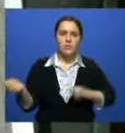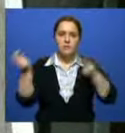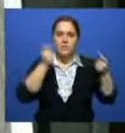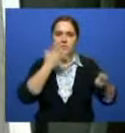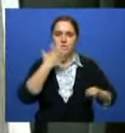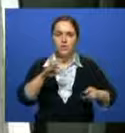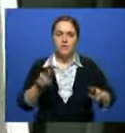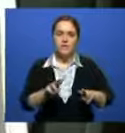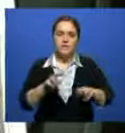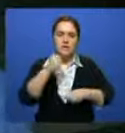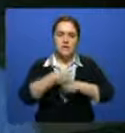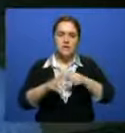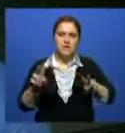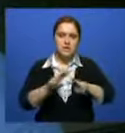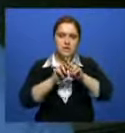Астаны.